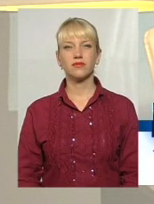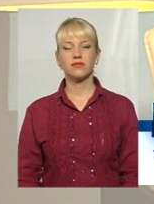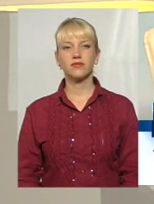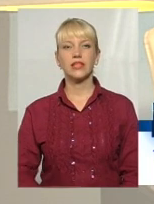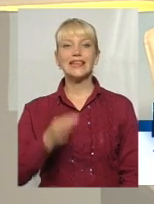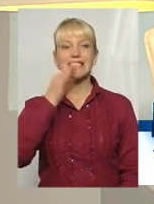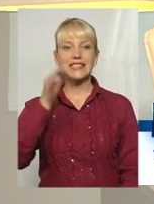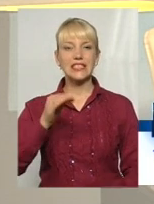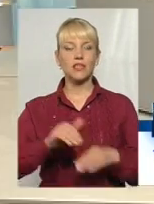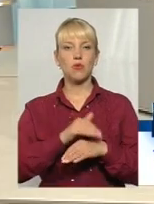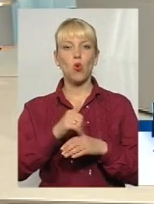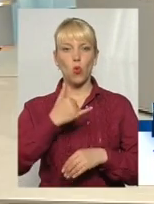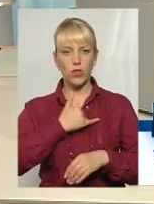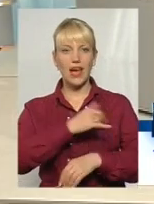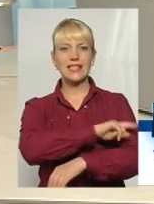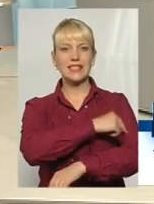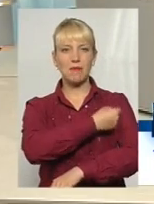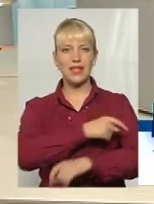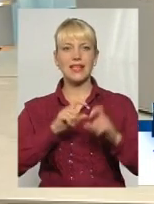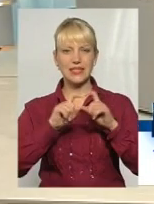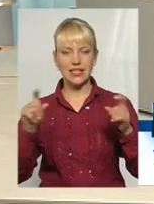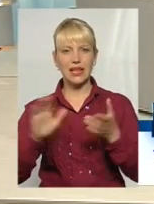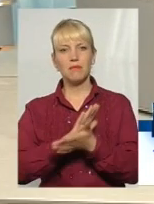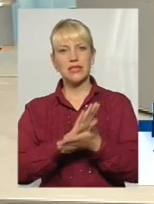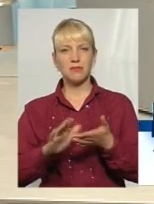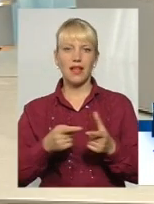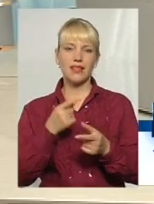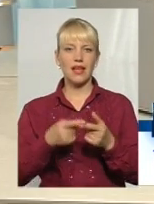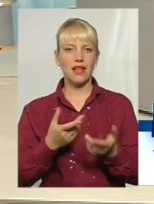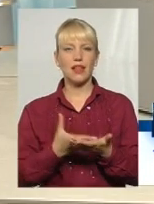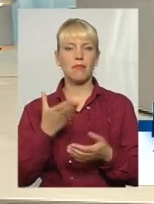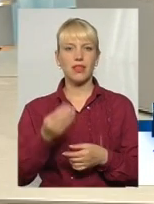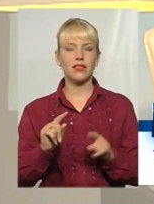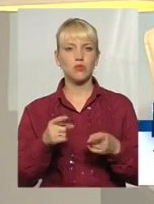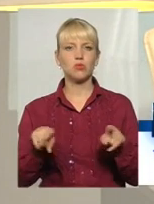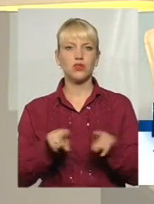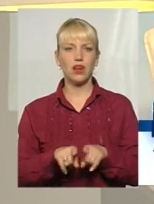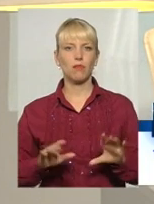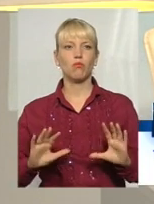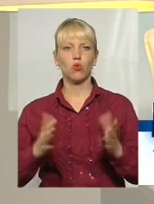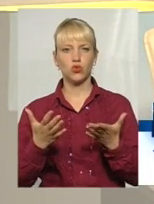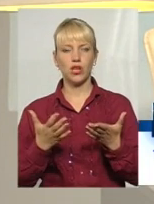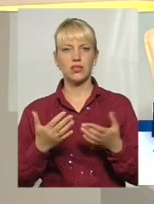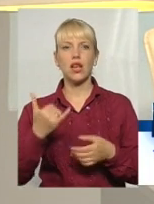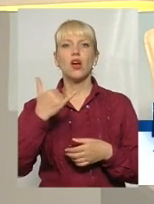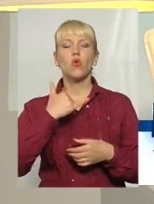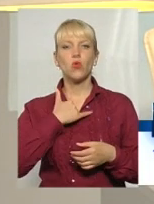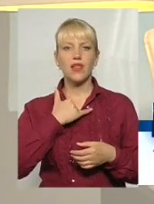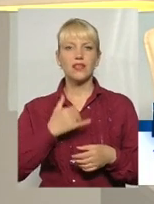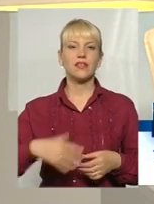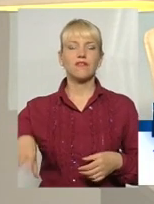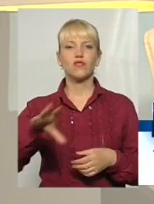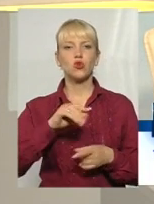Скажіть, будь ласка, у нас медицина безплатна або все-таки платна? І чому-то це странно отримує? У нас все,